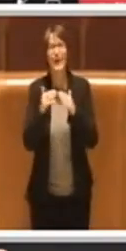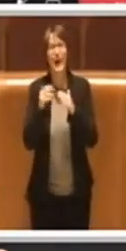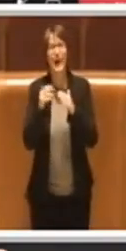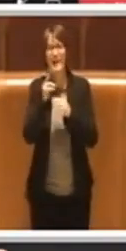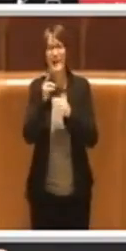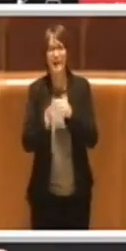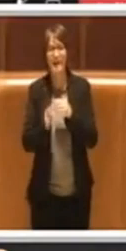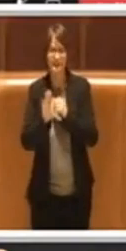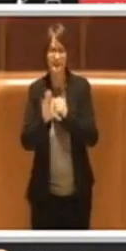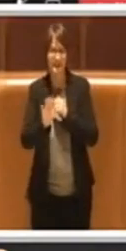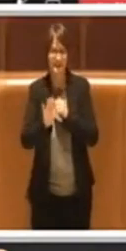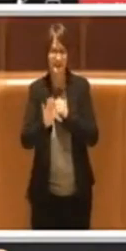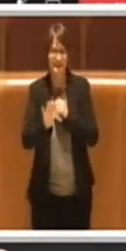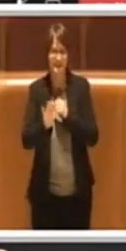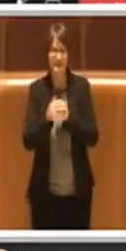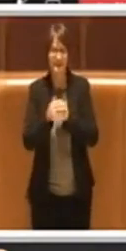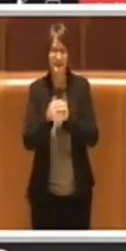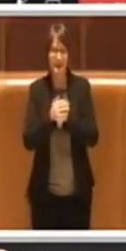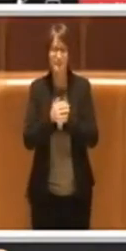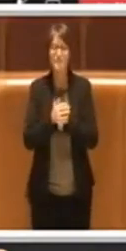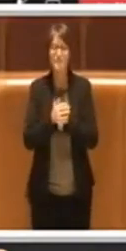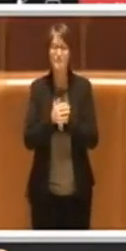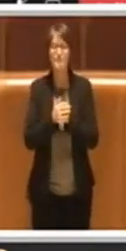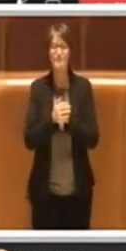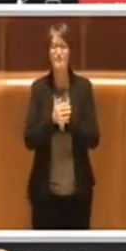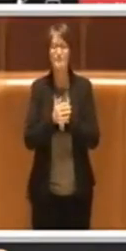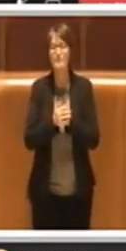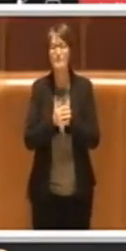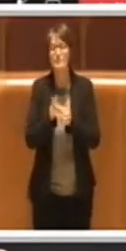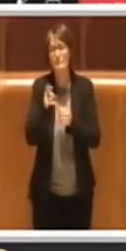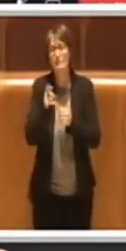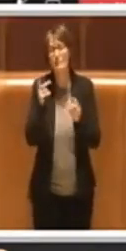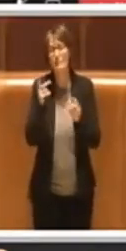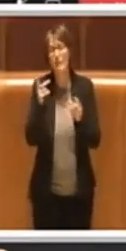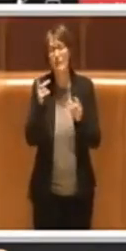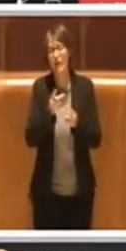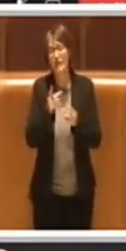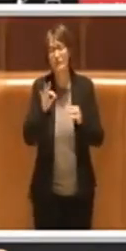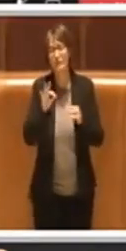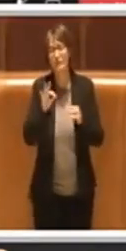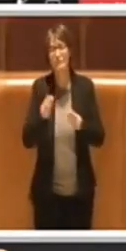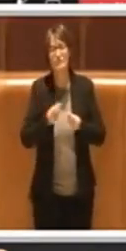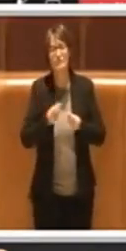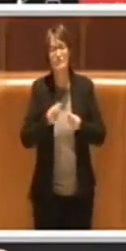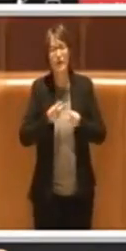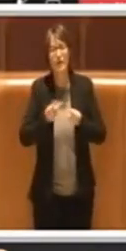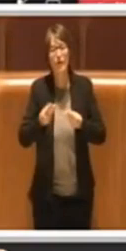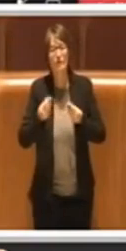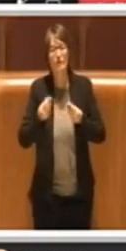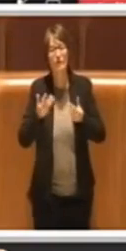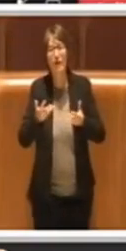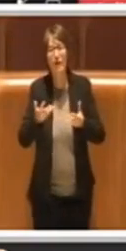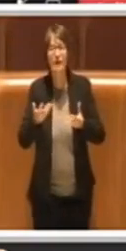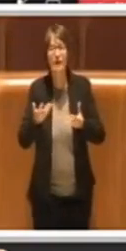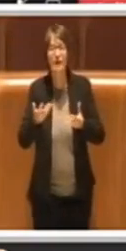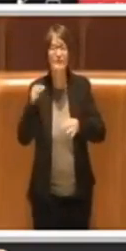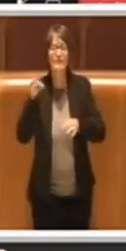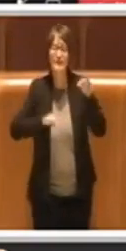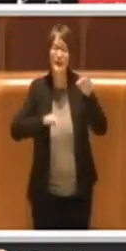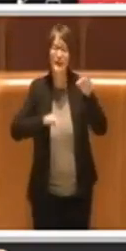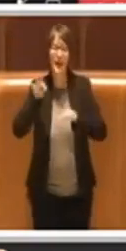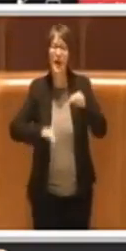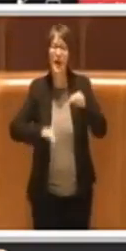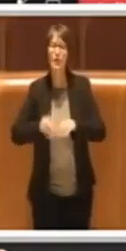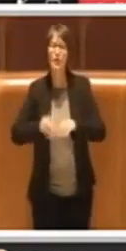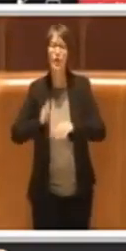ha cercato di rendere il teatro un teatro che fosse più possibile accessibile a tutti.